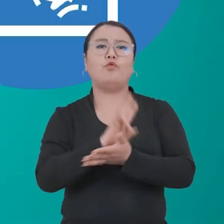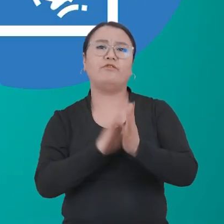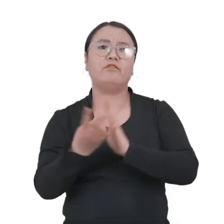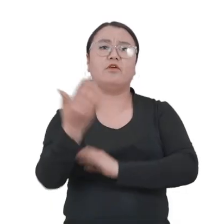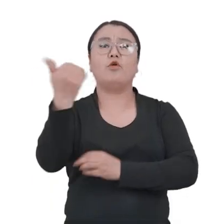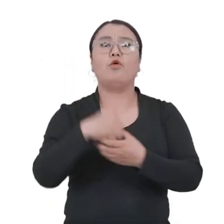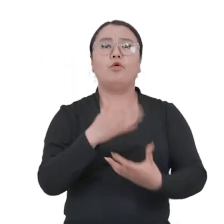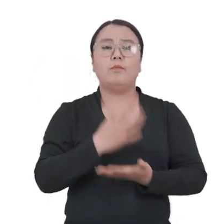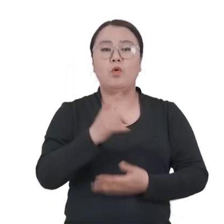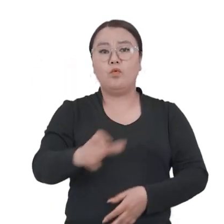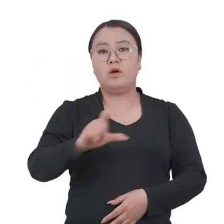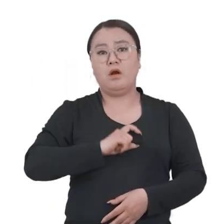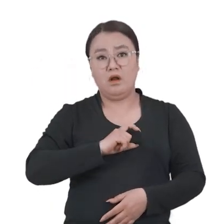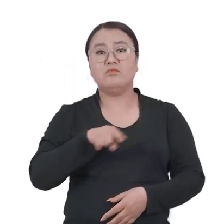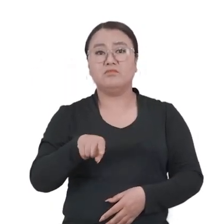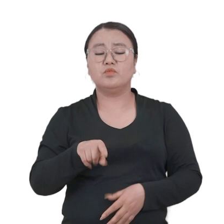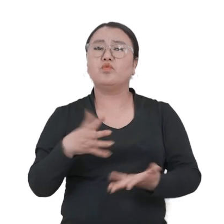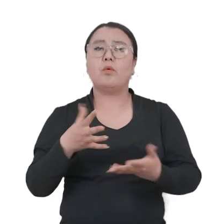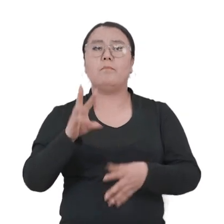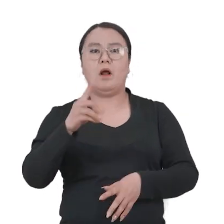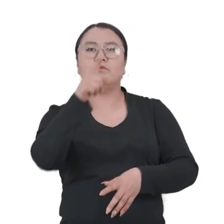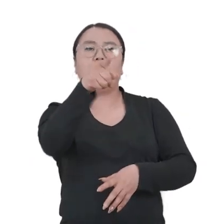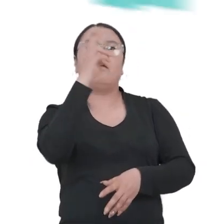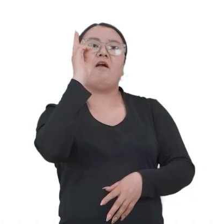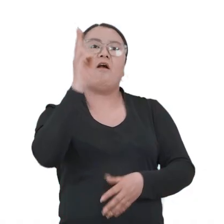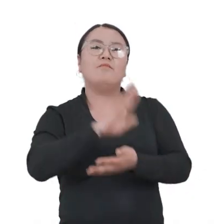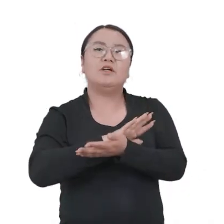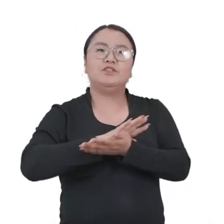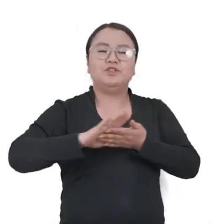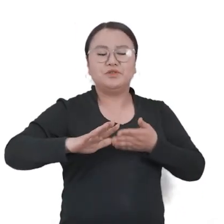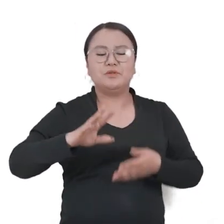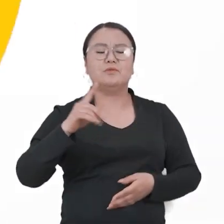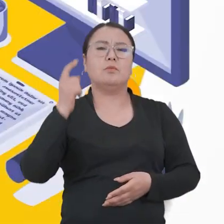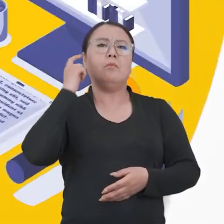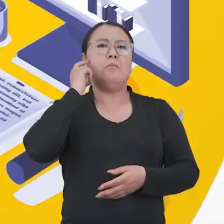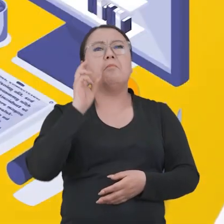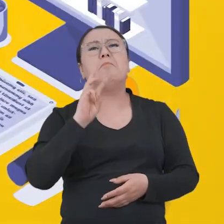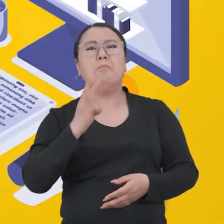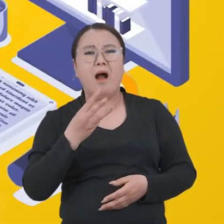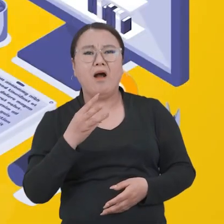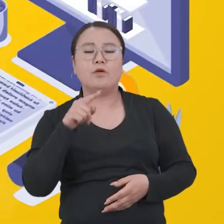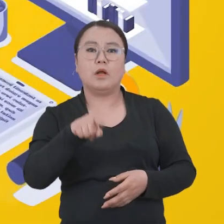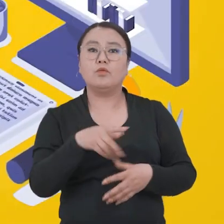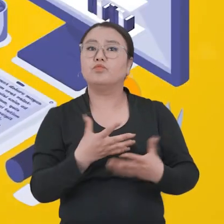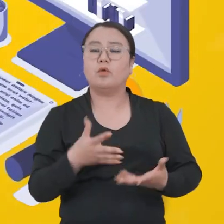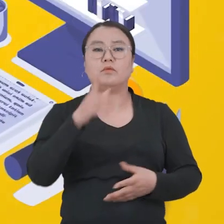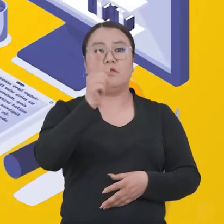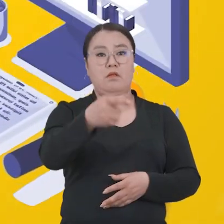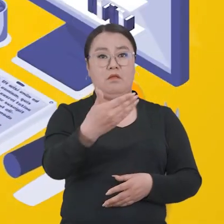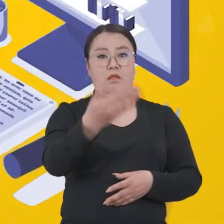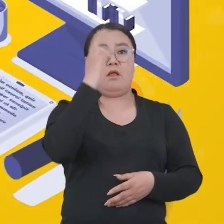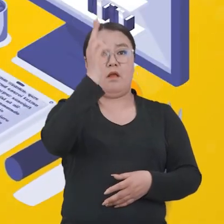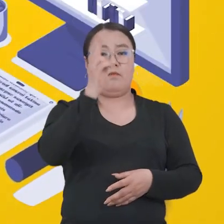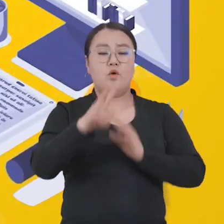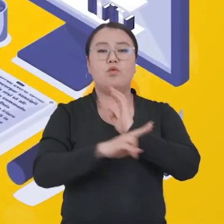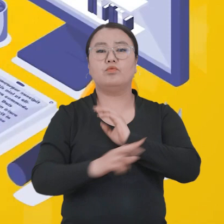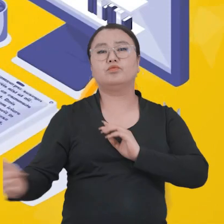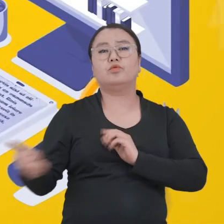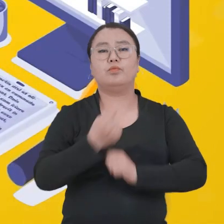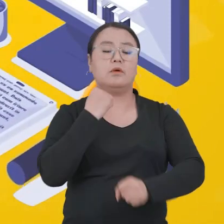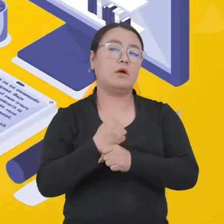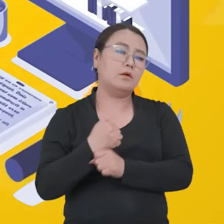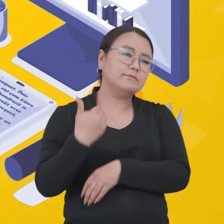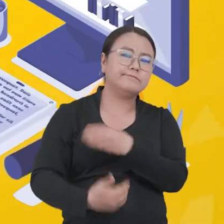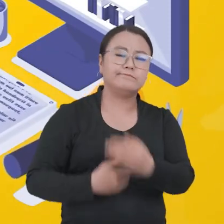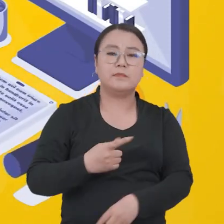орсун байдэг. үнэй хэргээдгэн магадгүй Тана Кампайнд шин зүйлмэд сонсэгдэж болуғж, үнээндээ айнэн Тана Кампайндэй хүдэр түтмээн